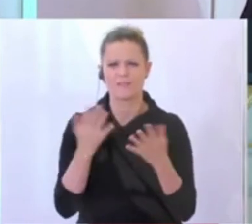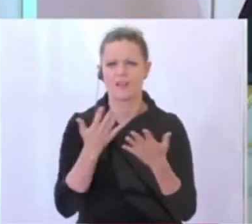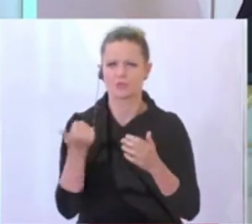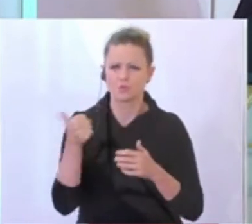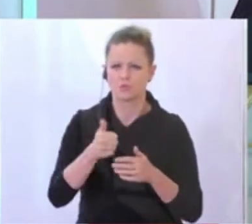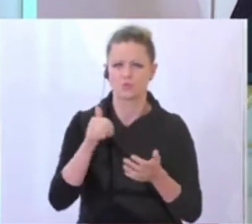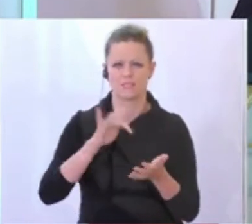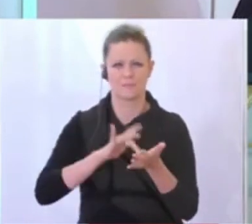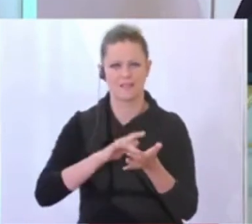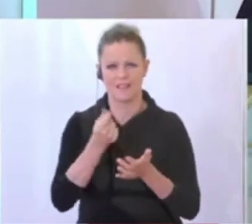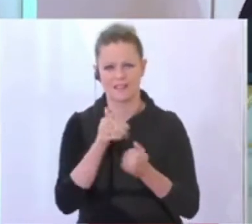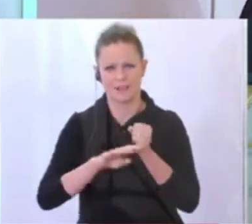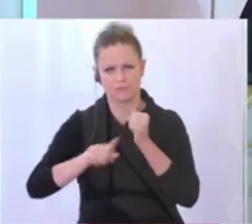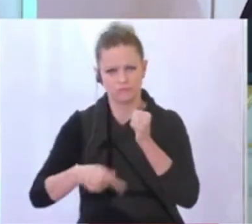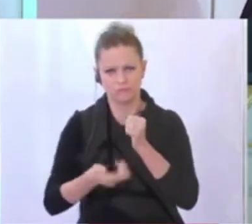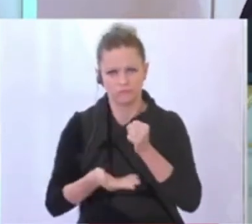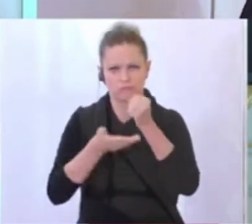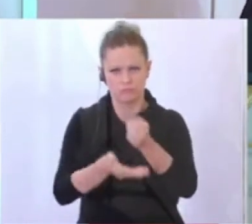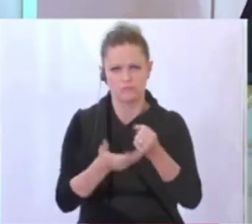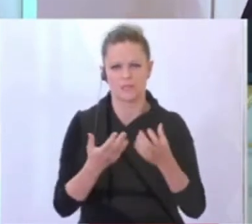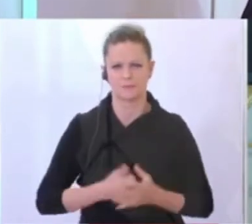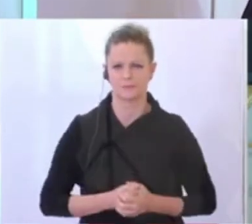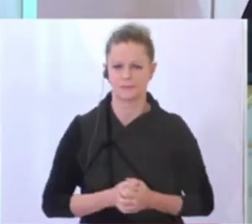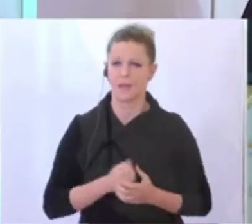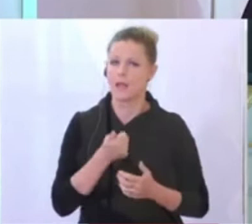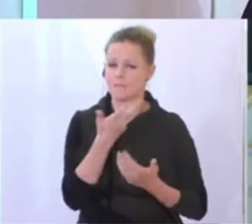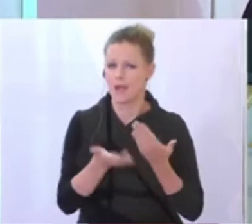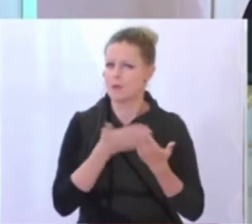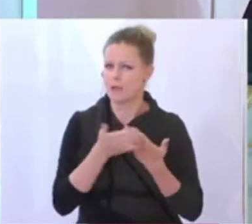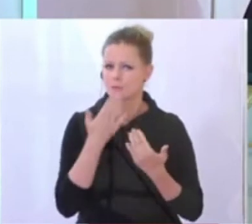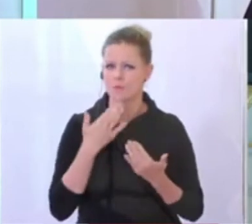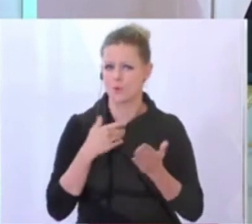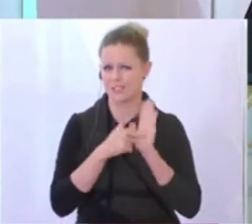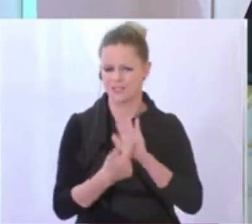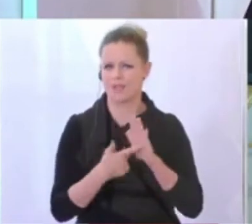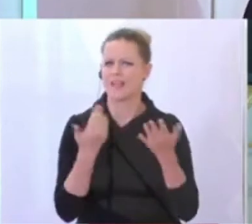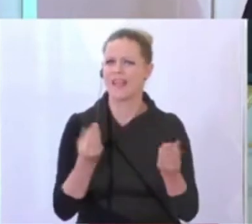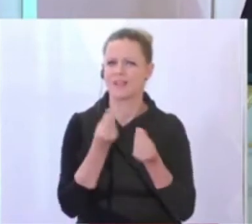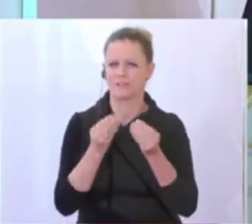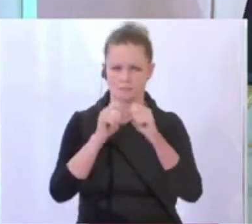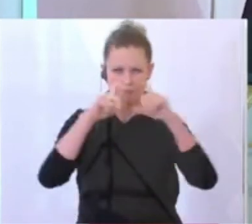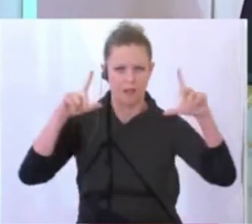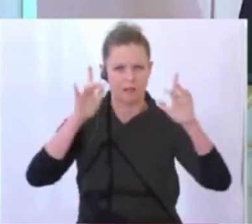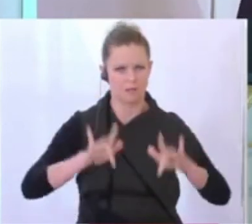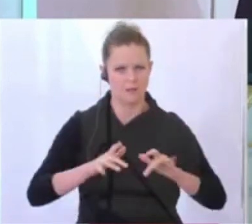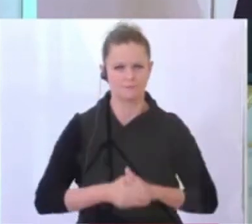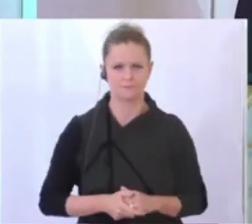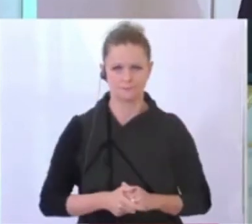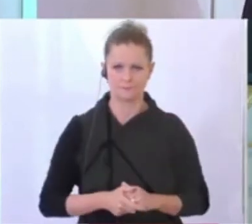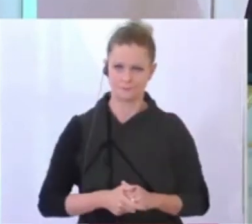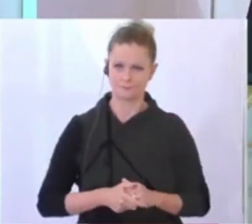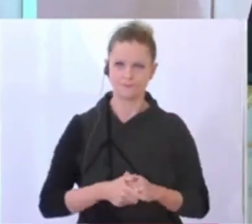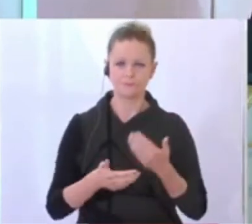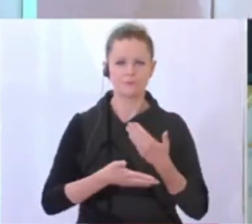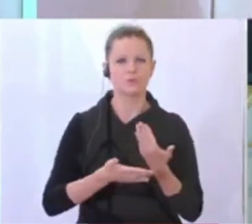zusätzlichen Mitteln zur Verfügung gestellt bekommen wird. Vielleicht nur ein paar Beispiele, um sich eine Vorstellung machen zu können. Die